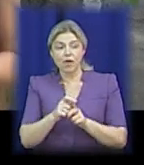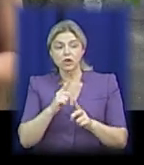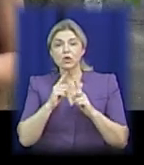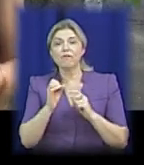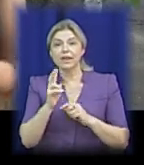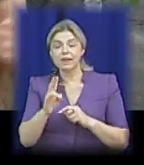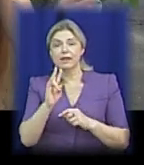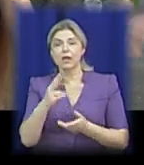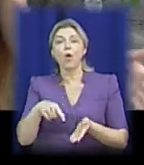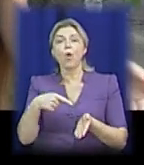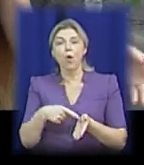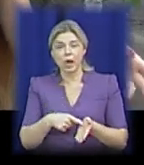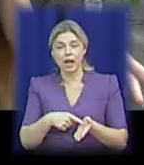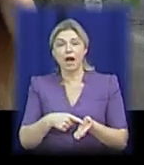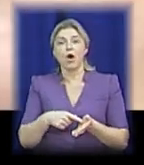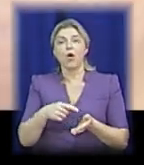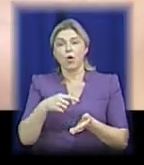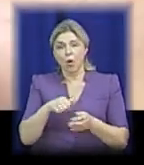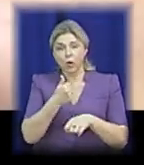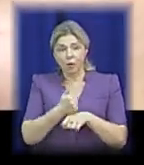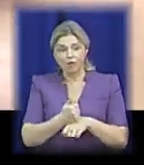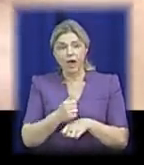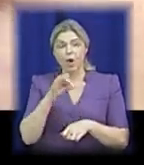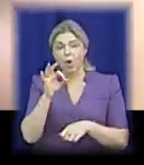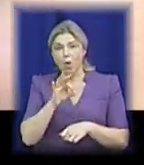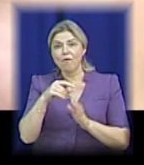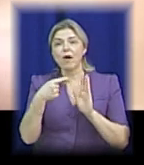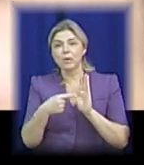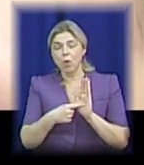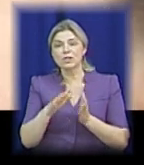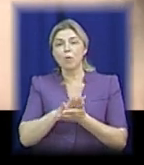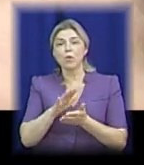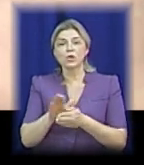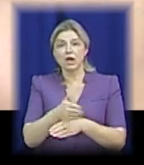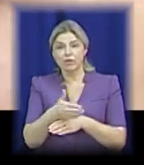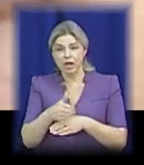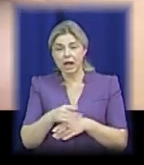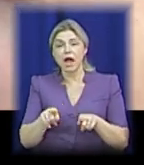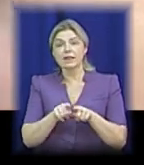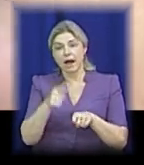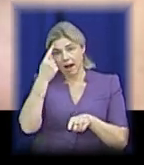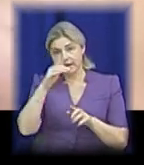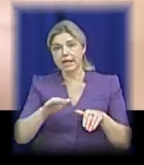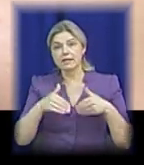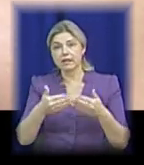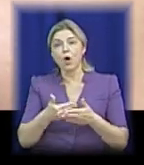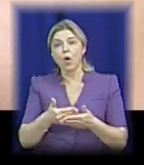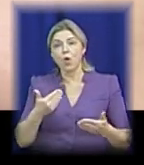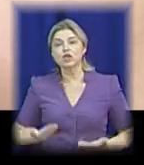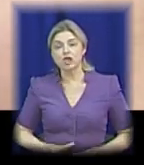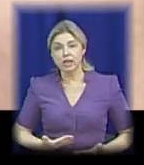Миколаївського міського голови із питань впровадження роздільного збору відходів, Анни Ганжул, подібна ініціатива від мешканців